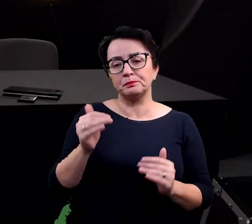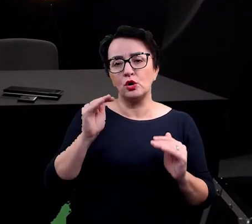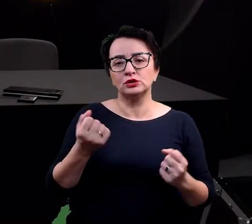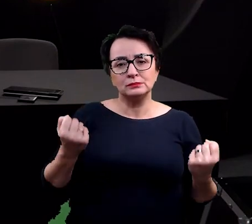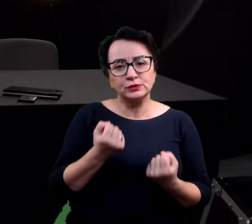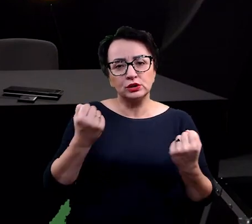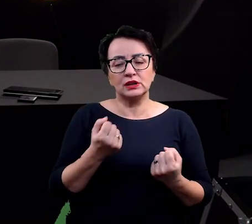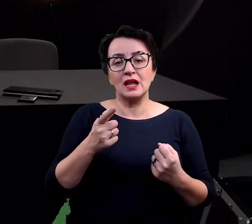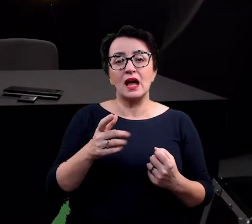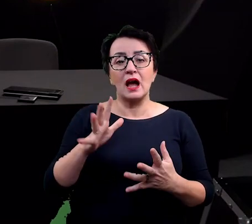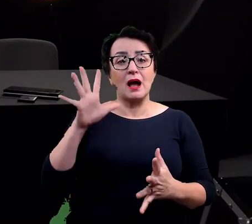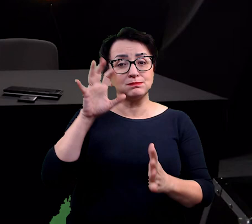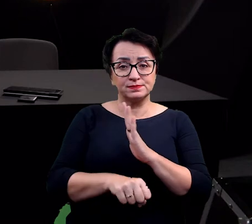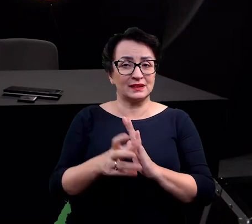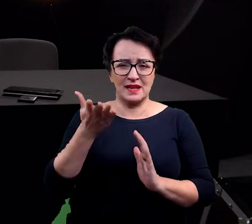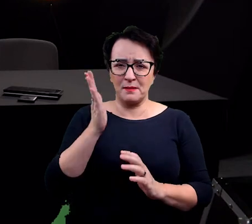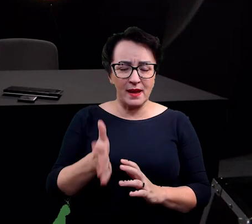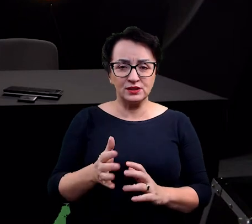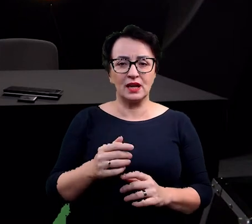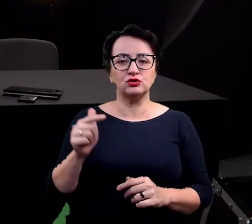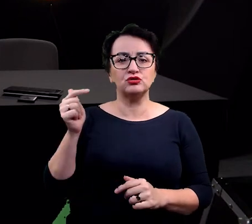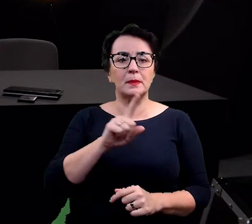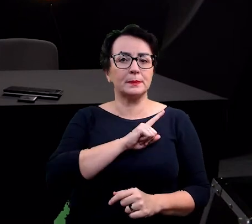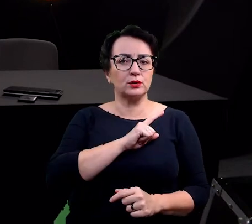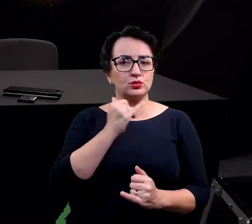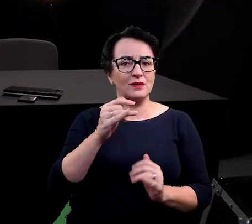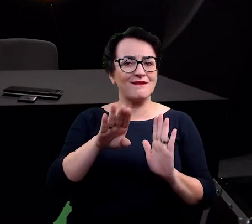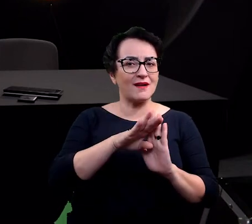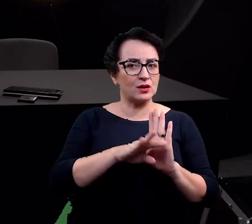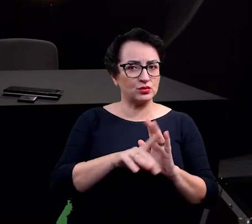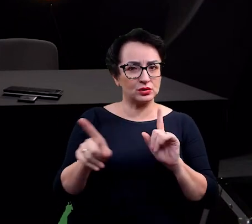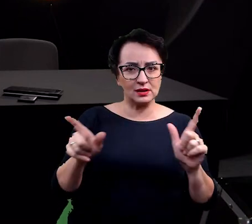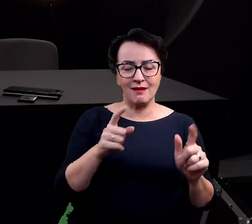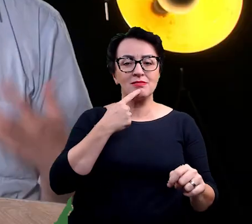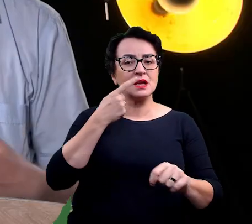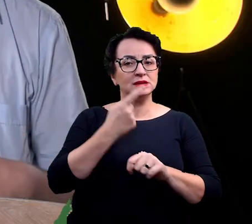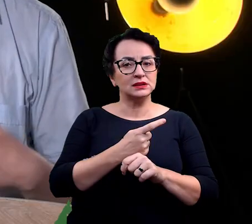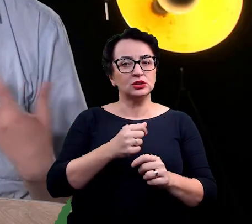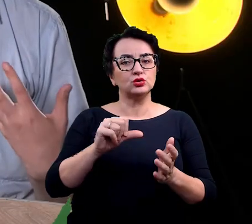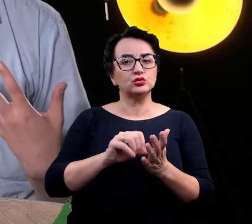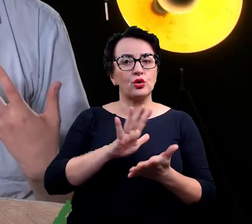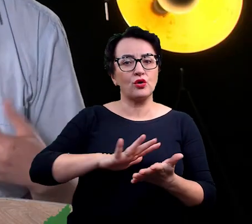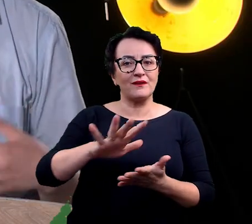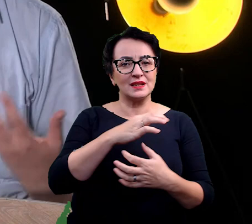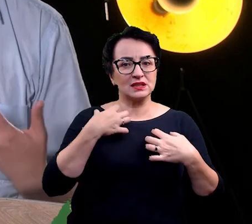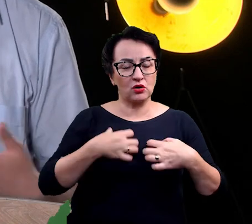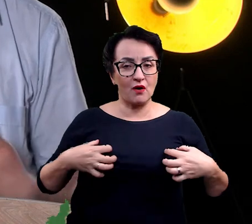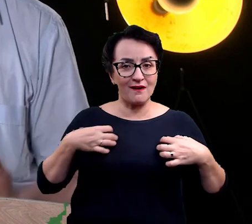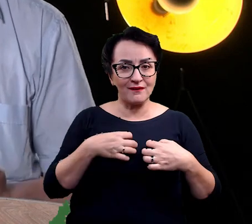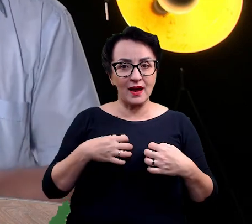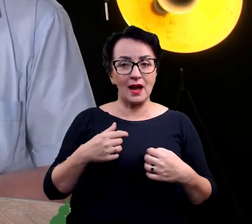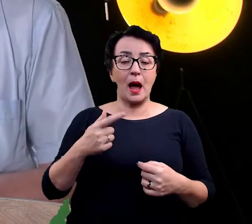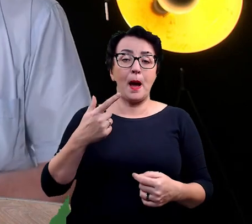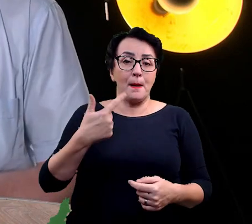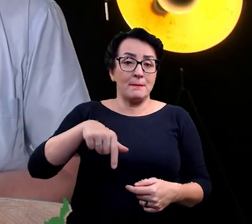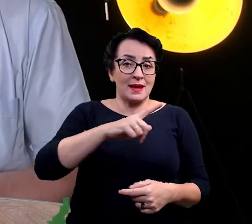gigantyczną katastrofą. Po prostu trzeba brać pod uwagę wiele różnych uwarunkowań, podejmując decyzje takie środowiskowe na wielką skalę, ale po to